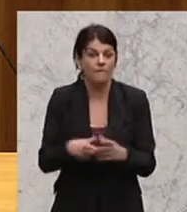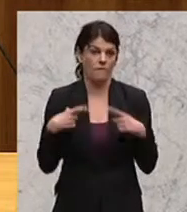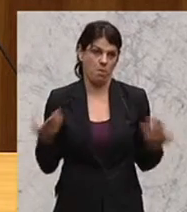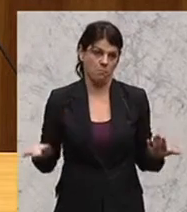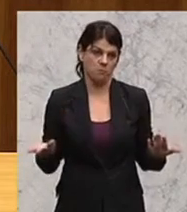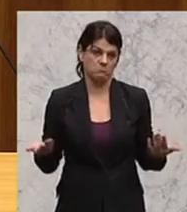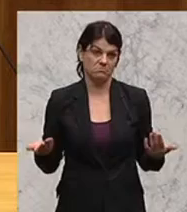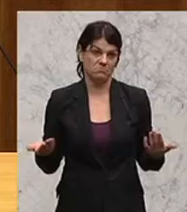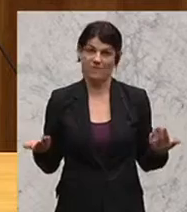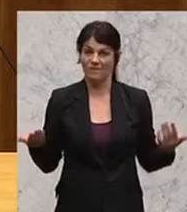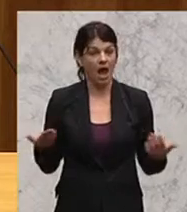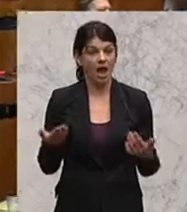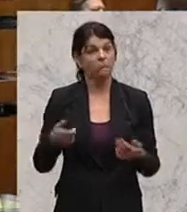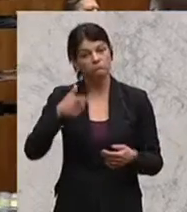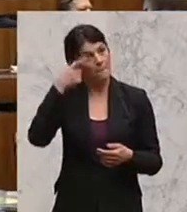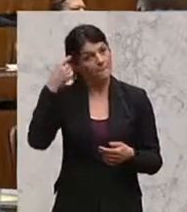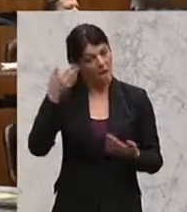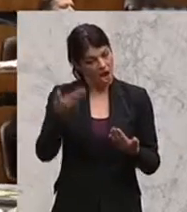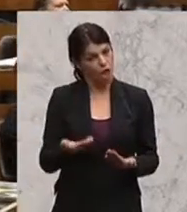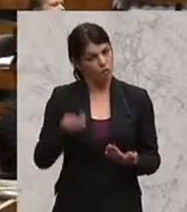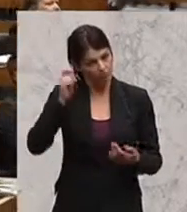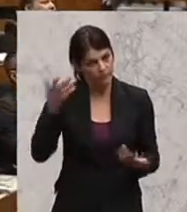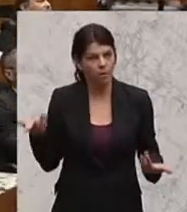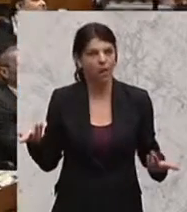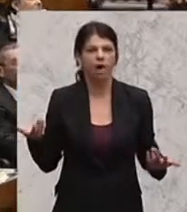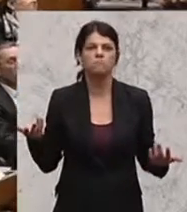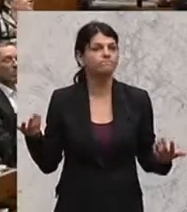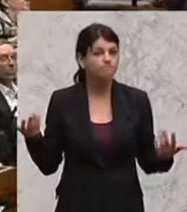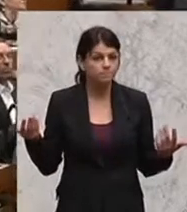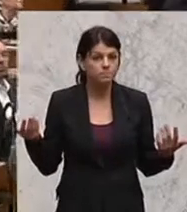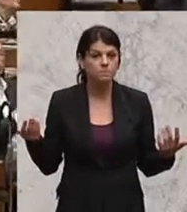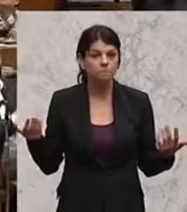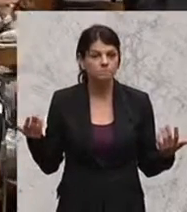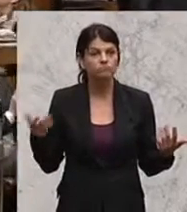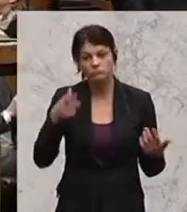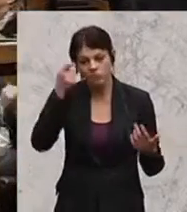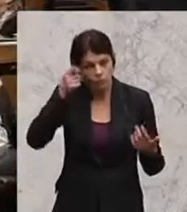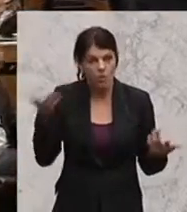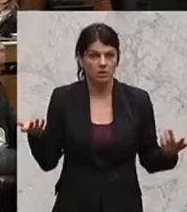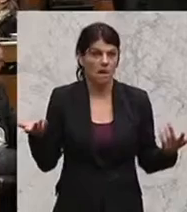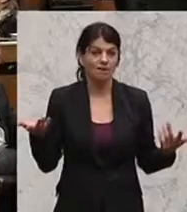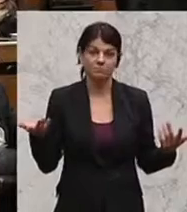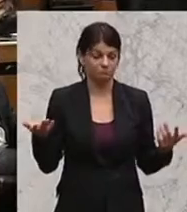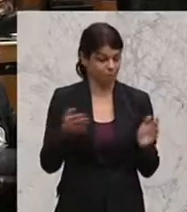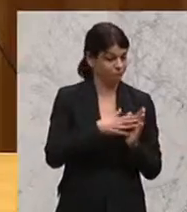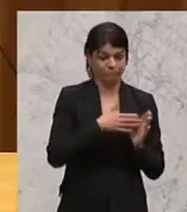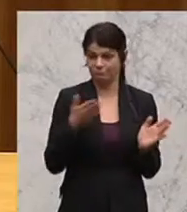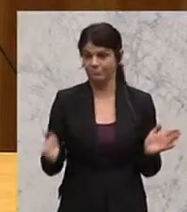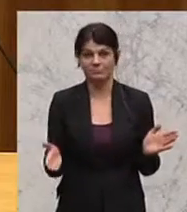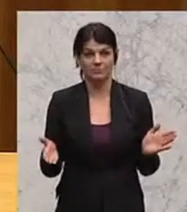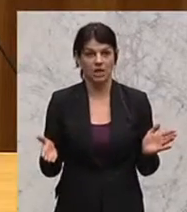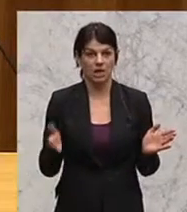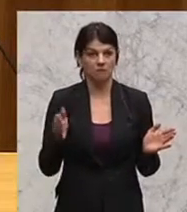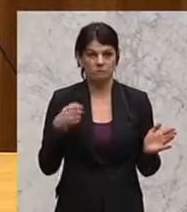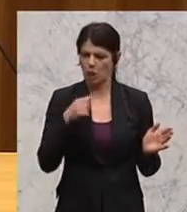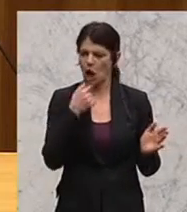die Würde des Menschen ist einfach nicht